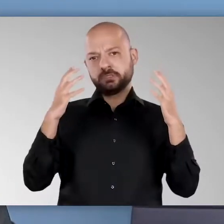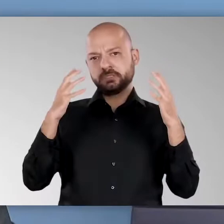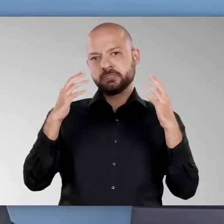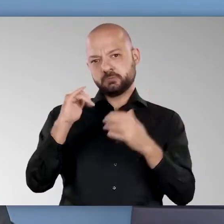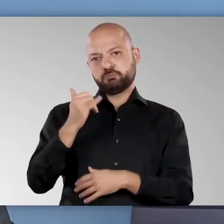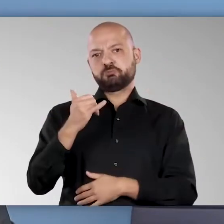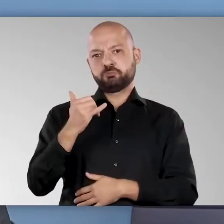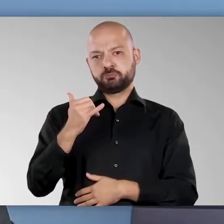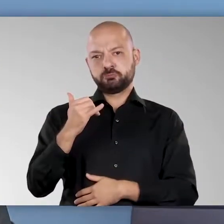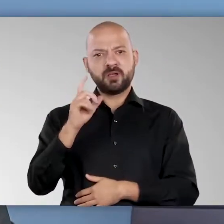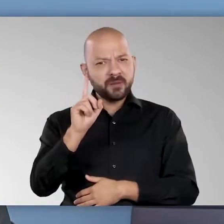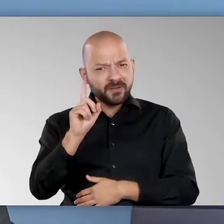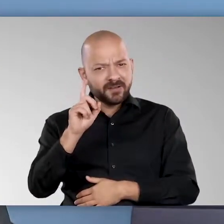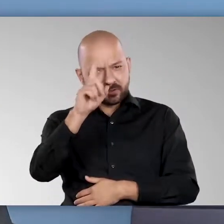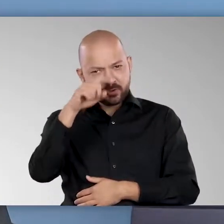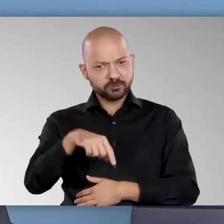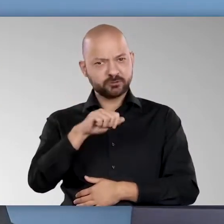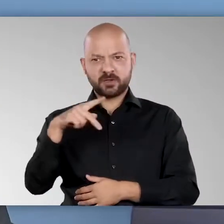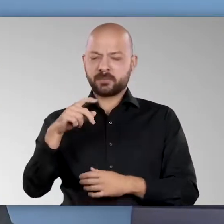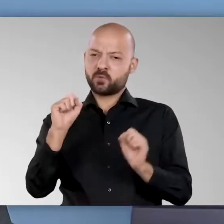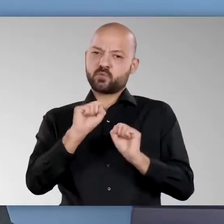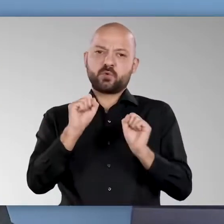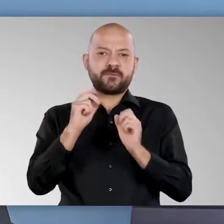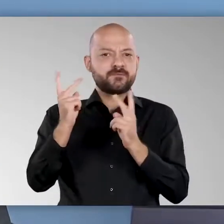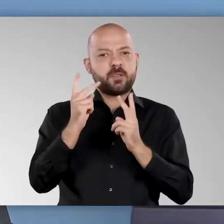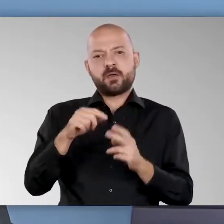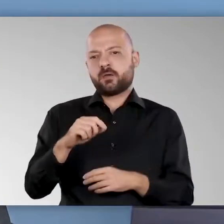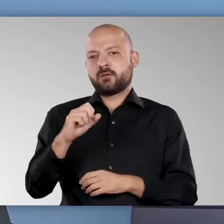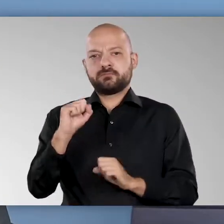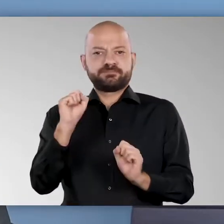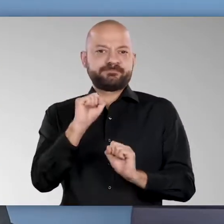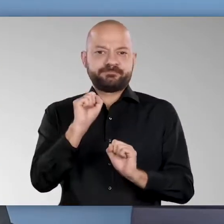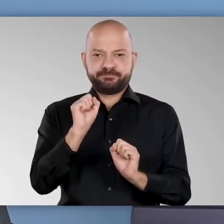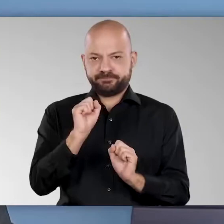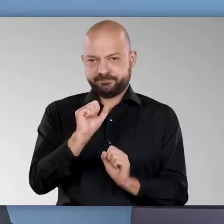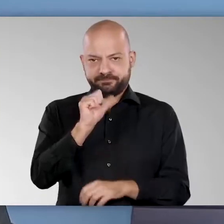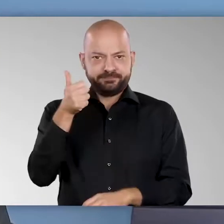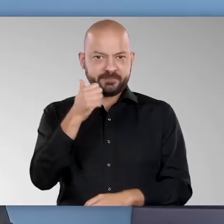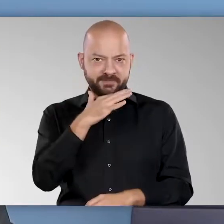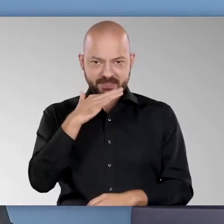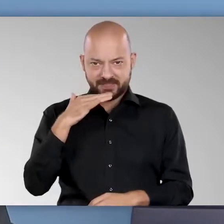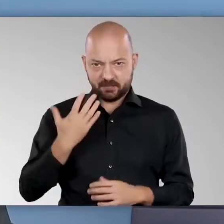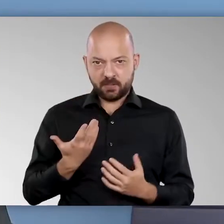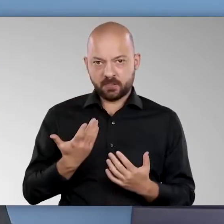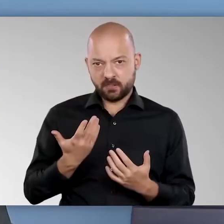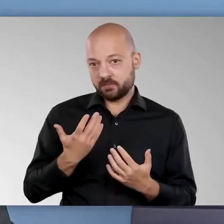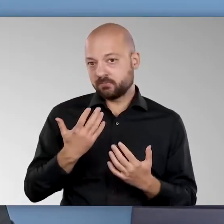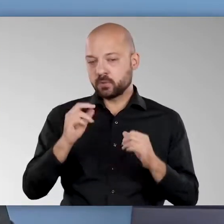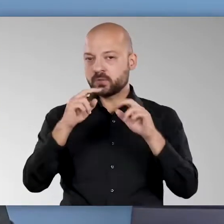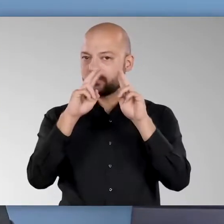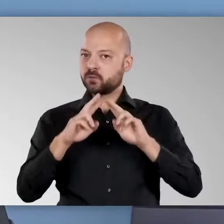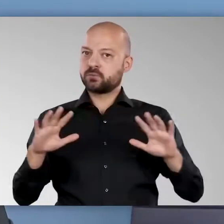sie annähernd auf eine ähnliche Größenordnung. Aber Deutschland ist mit weitem Abstand die App, die am meisten genutzt wird.